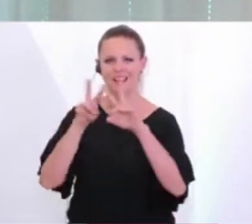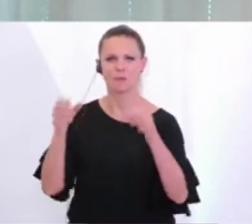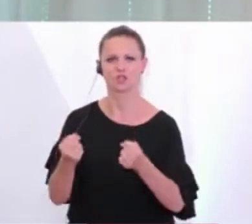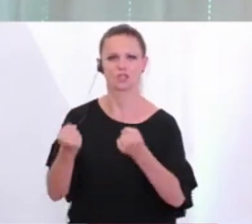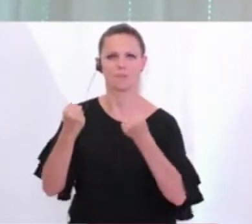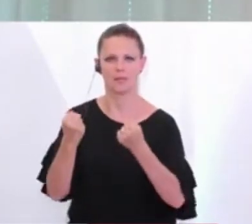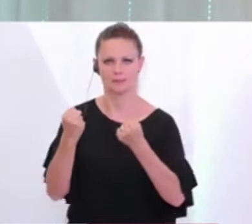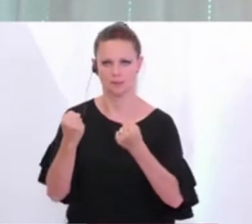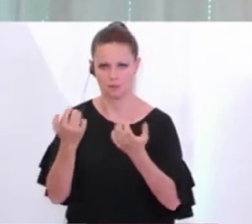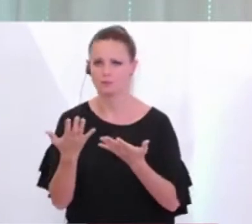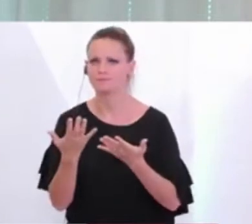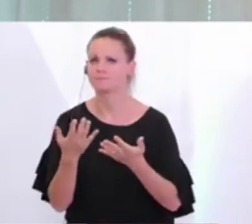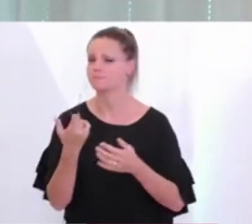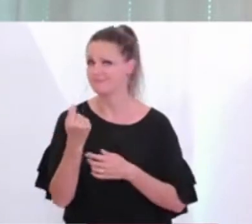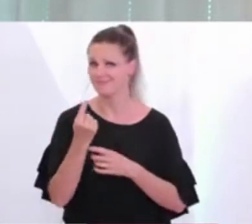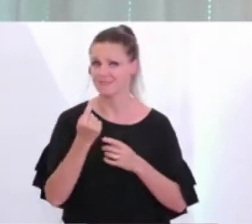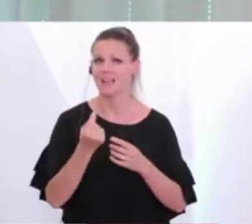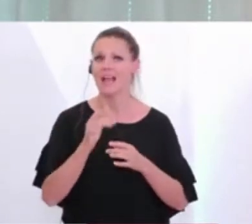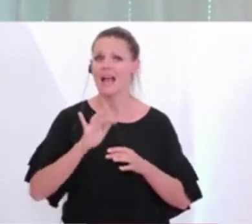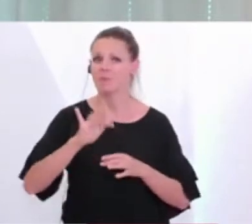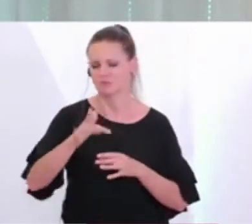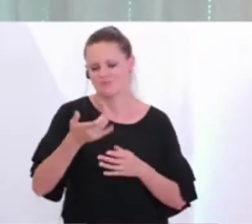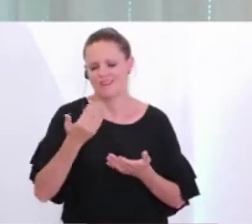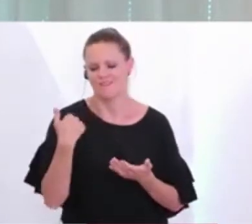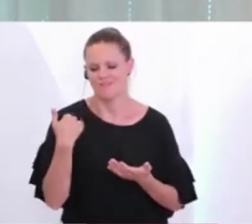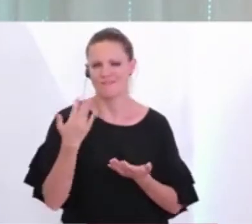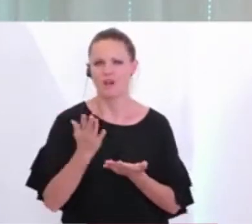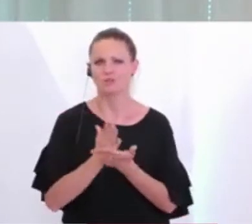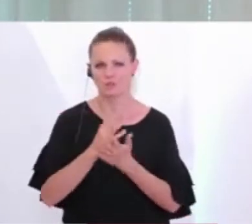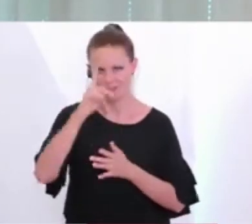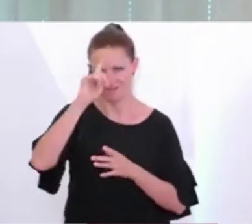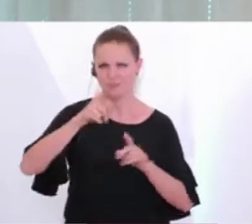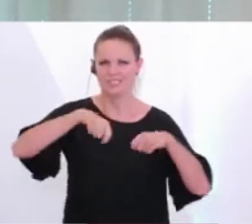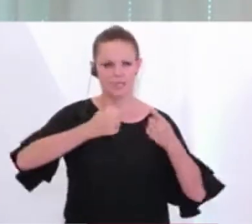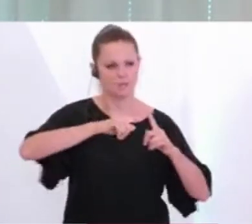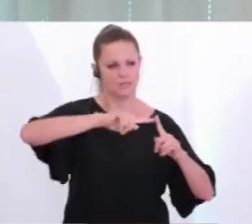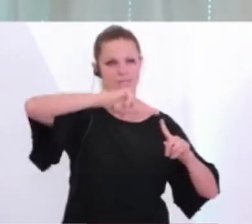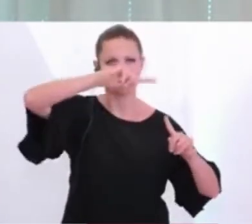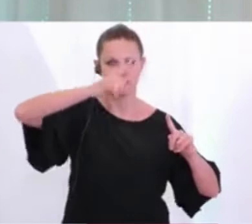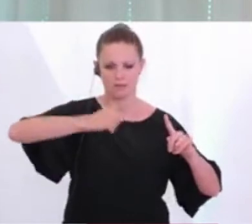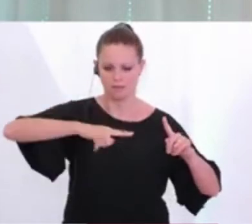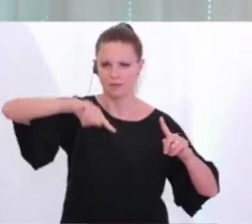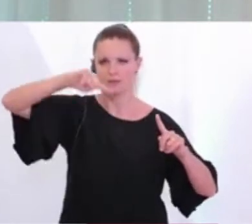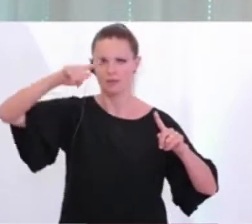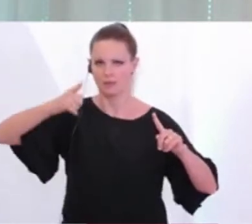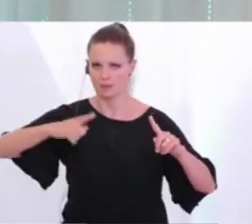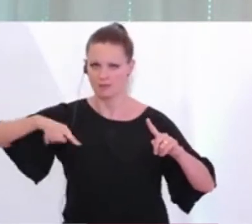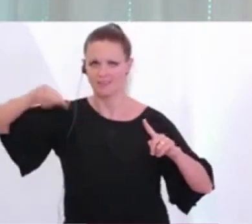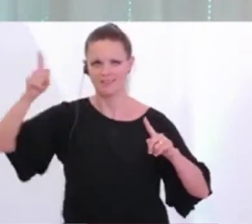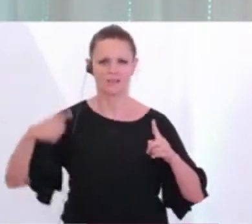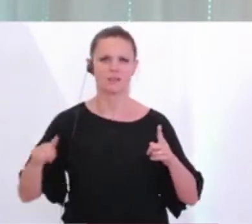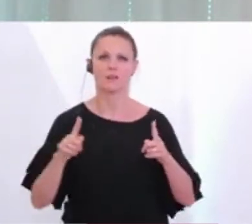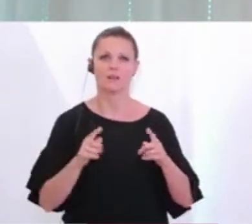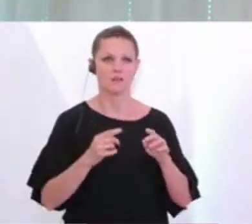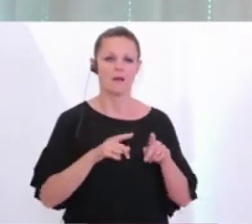in der Phase, wo es von Zeit zu Zeit anzunehmen war, dass es eine Sinuskurve gibt, dass es teilweise Erhöhungen gibt, teilweise regionale